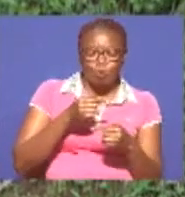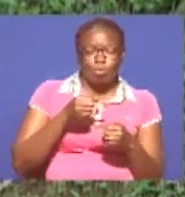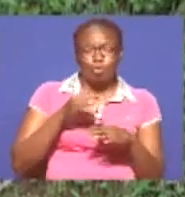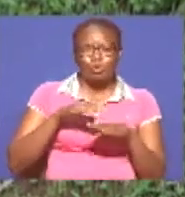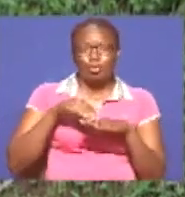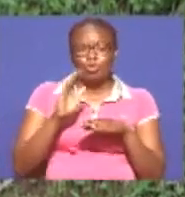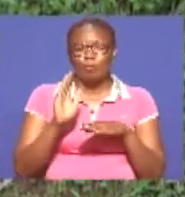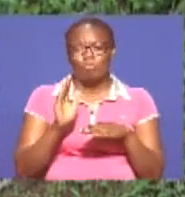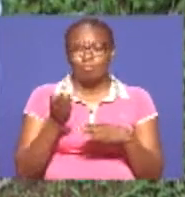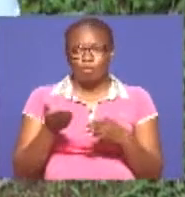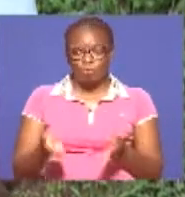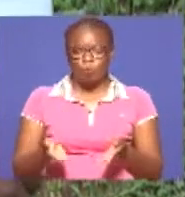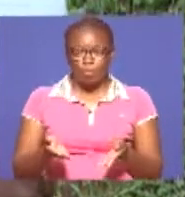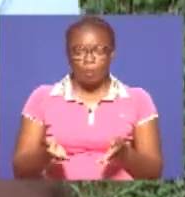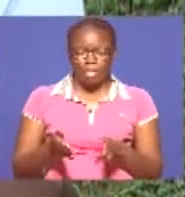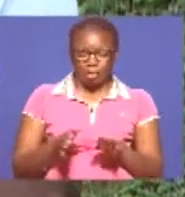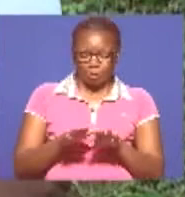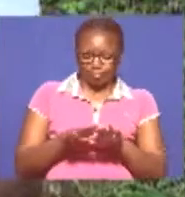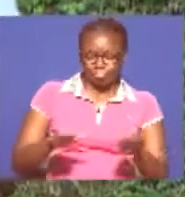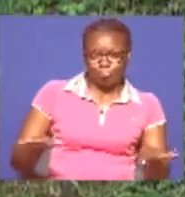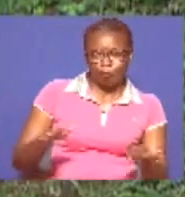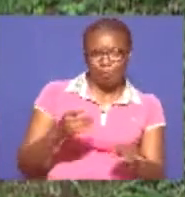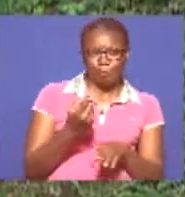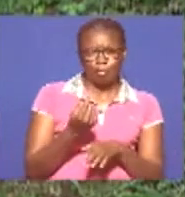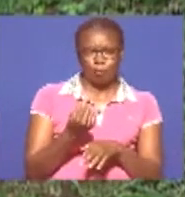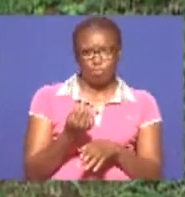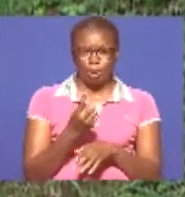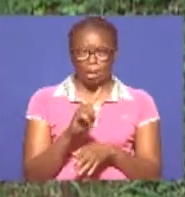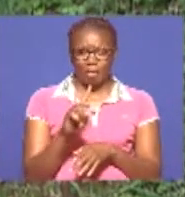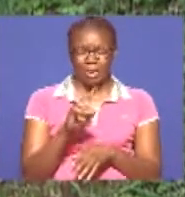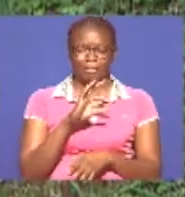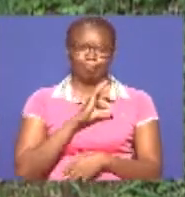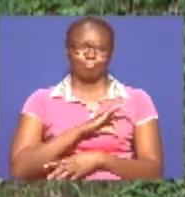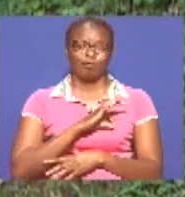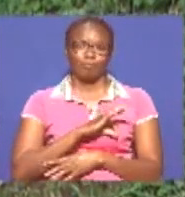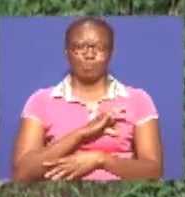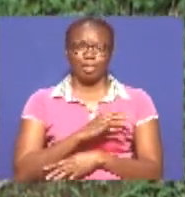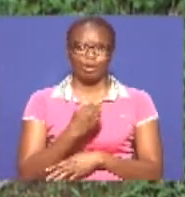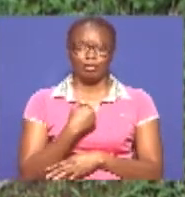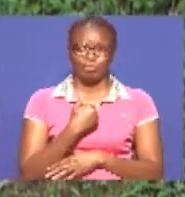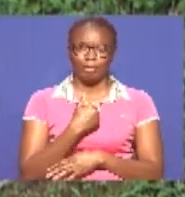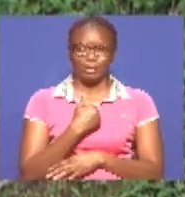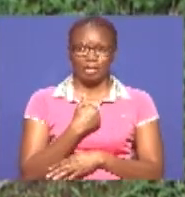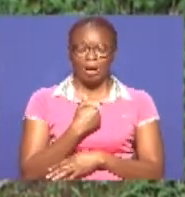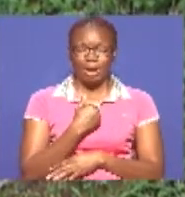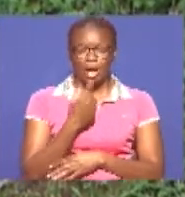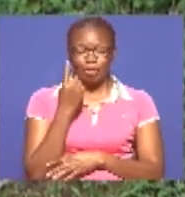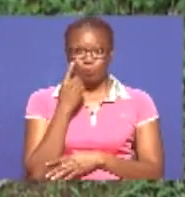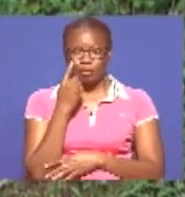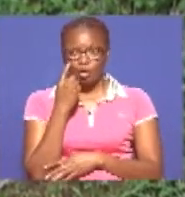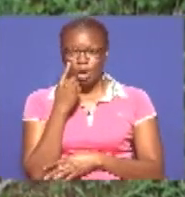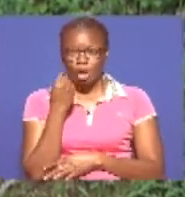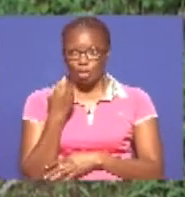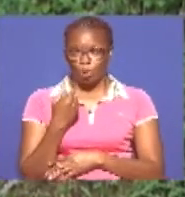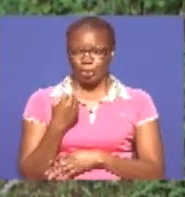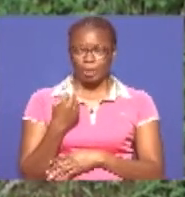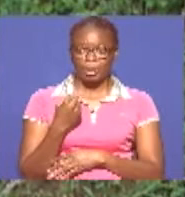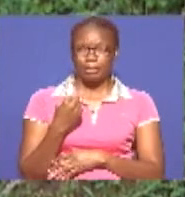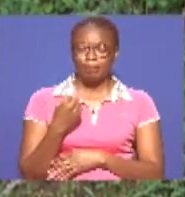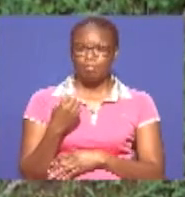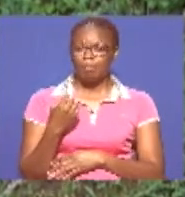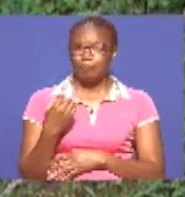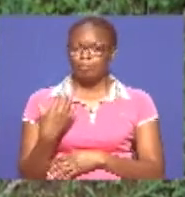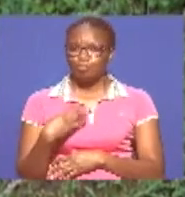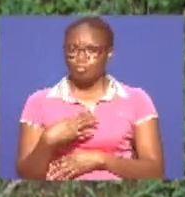Naizasema hadi mahali tumefika, tumepata manufa Manufa kutokana na kastoma wetu